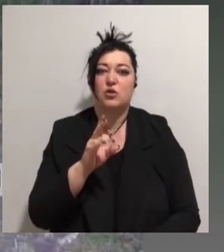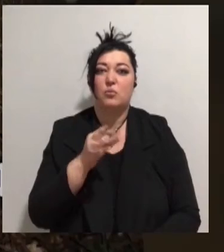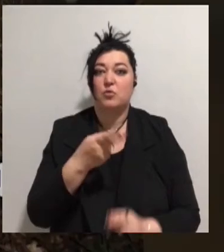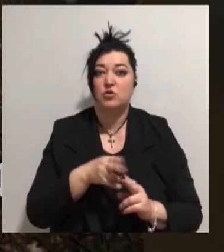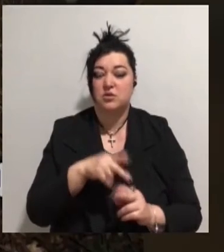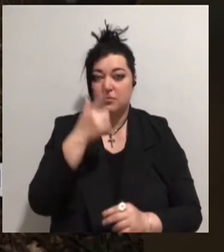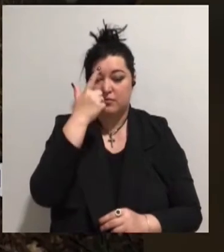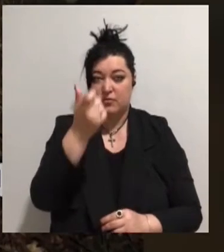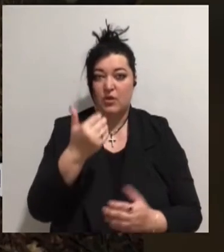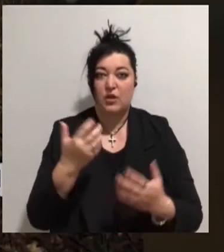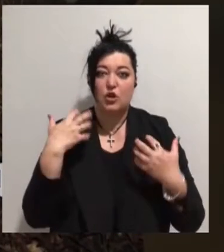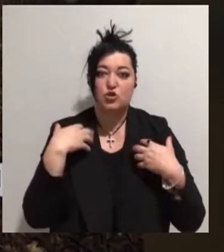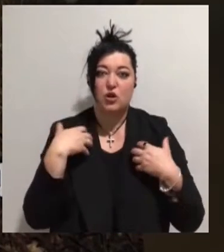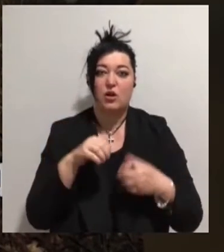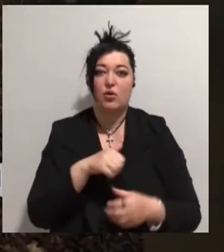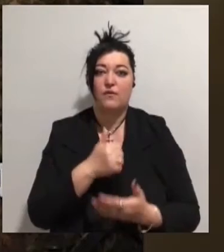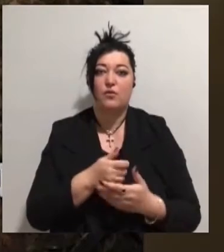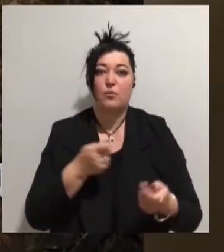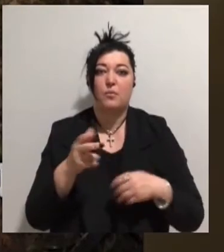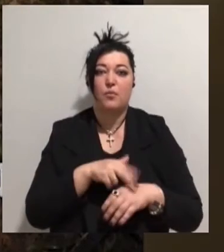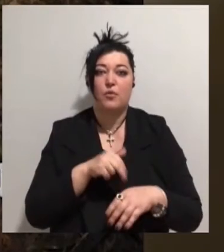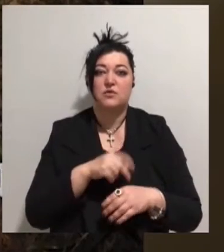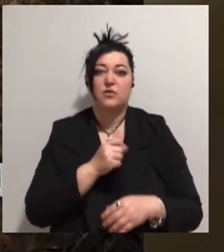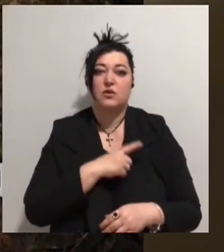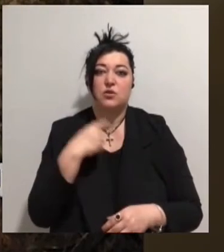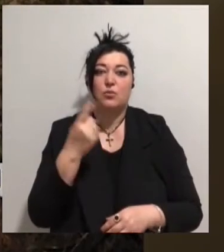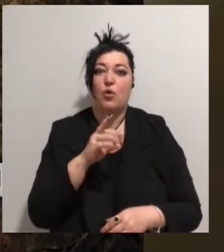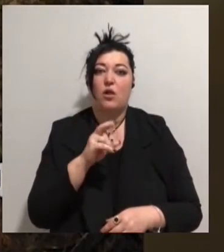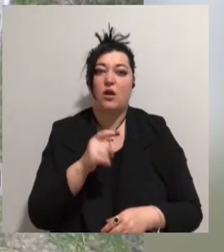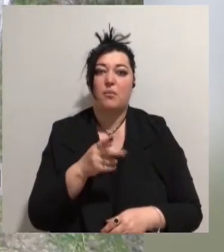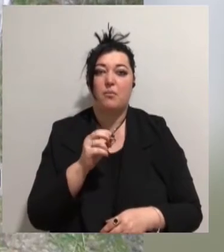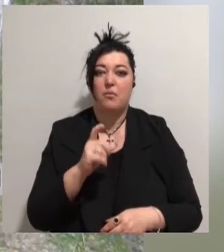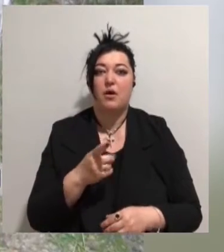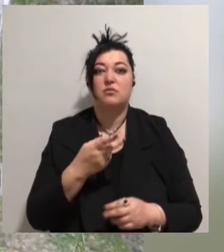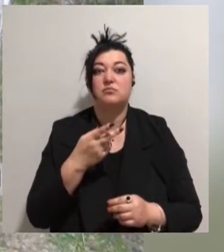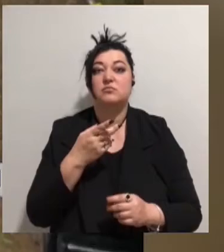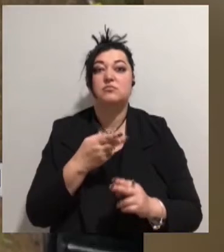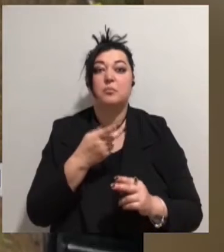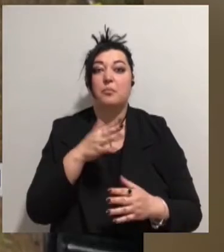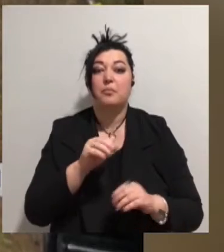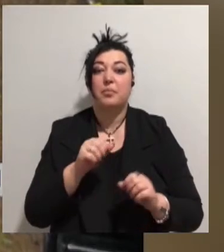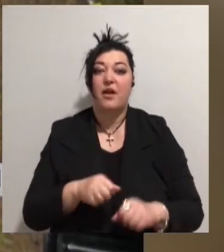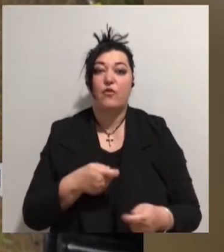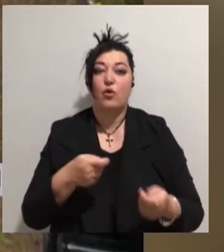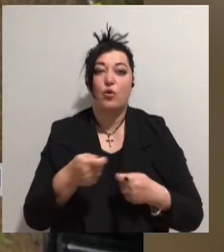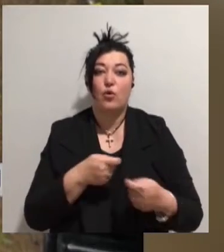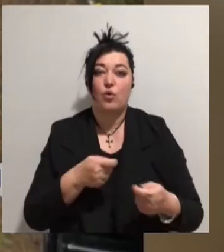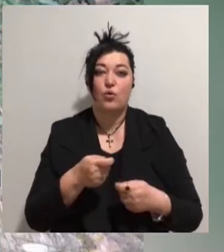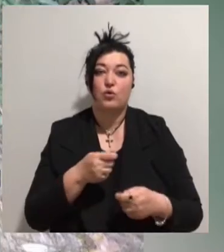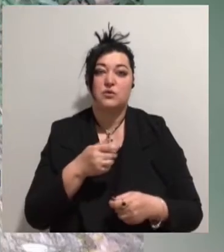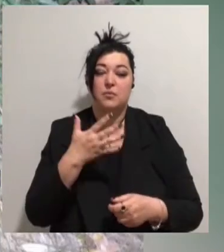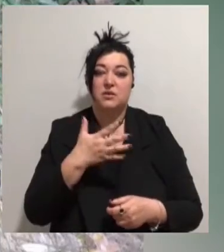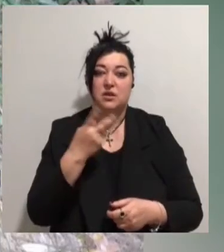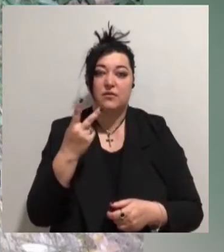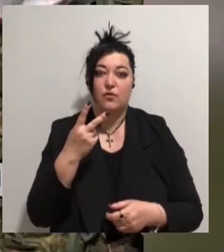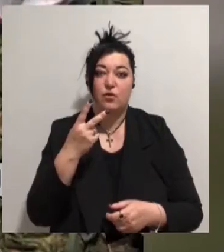головного управління Нацполіції в Одеській області Олег Бех. За даними правоохоронців, тіла 52-річного чоловіка